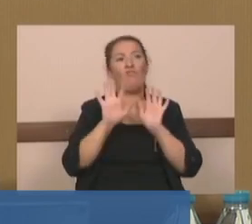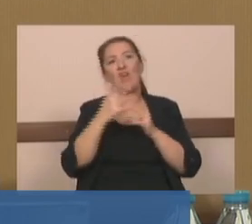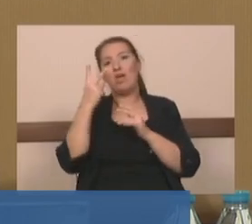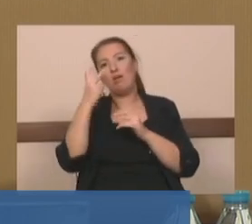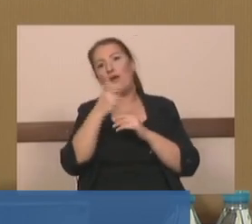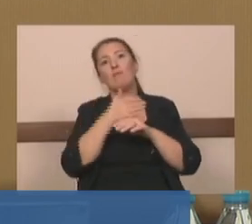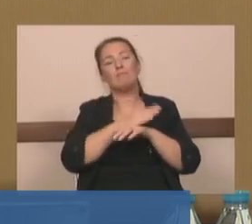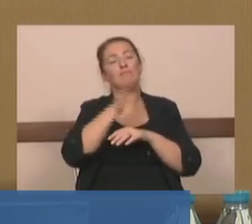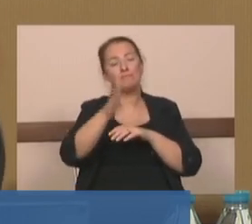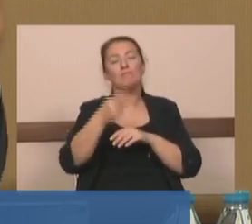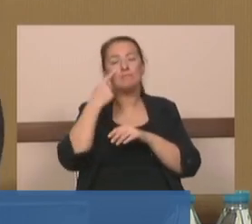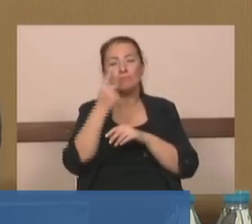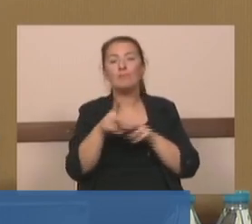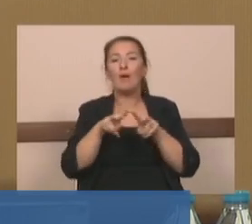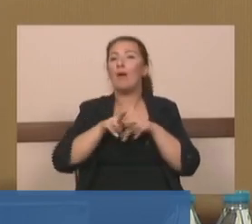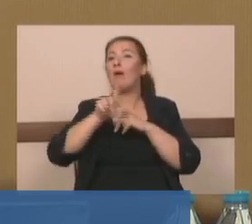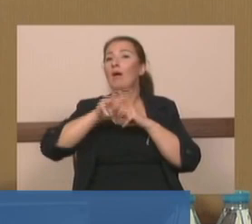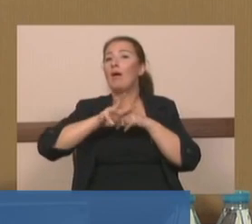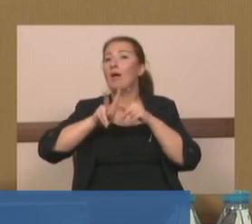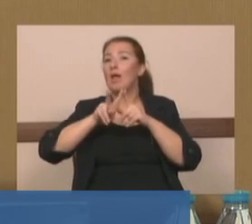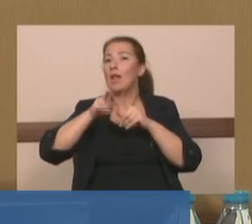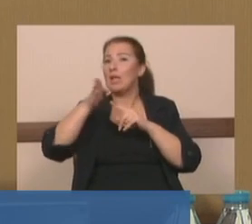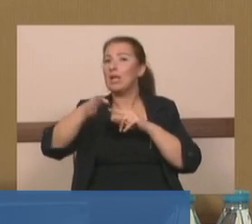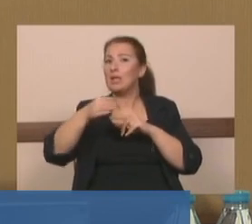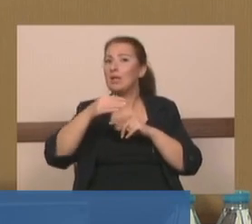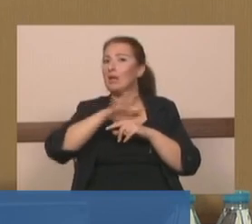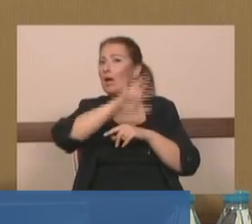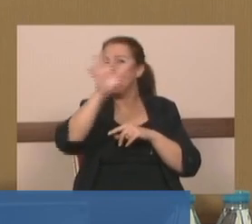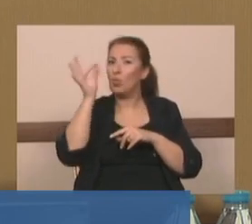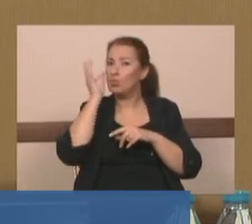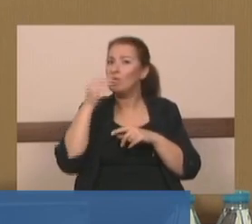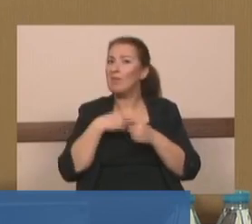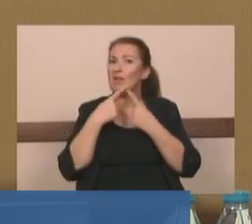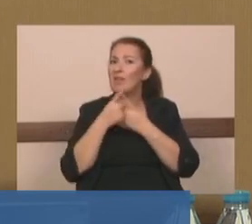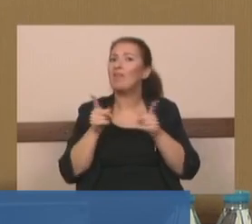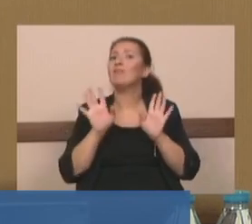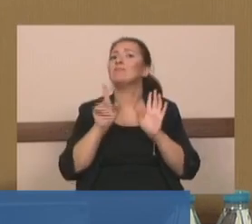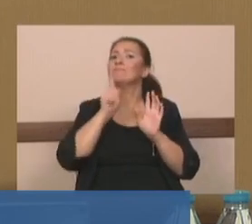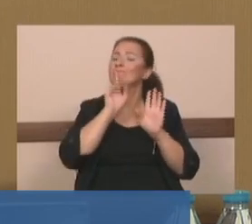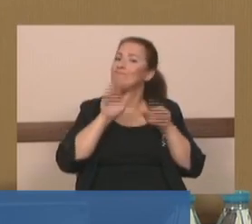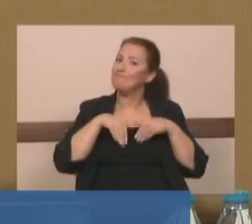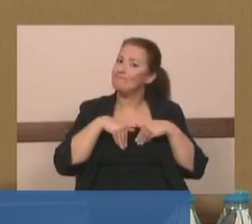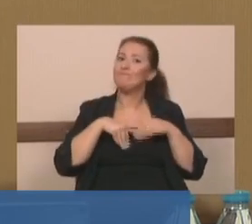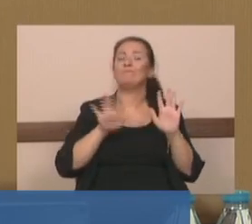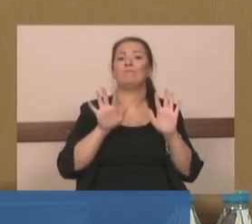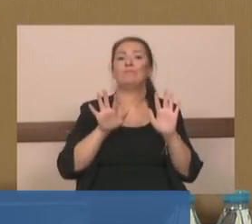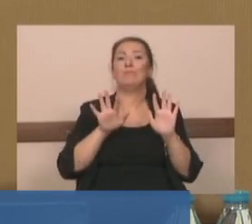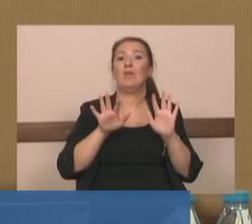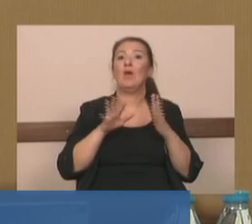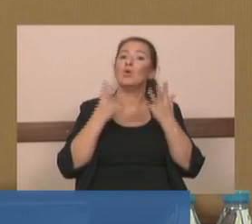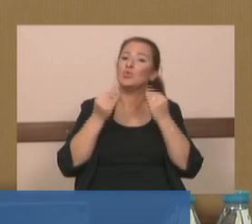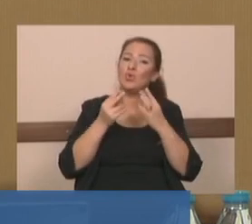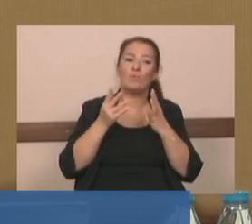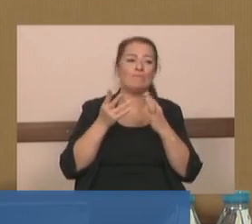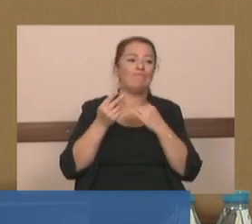Melen'i inceledim. Melen'le ilgili tek laf duydunuz mu benden? Açmadım bile. Bakın gayet etik etik bir